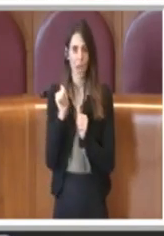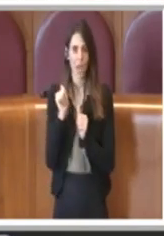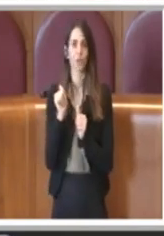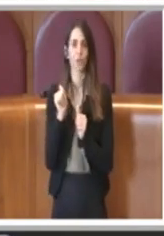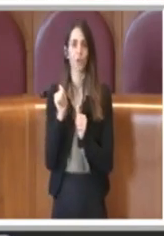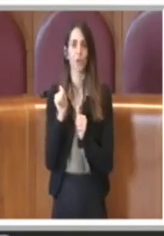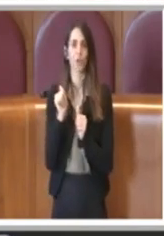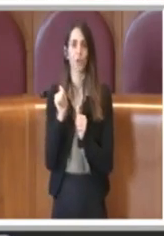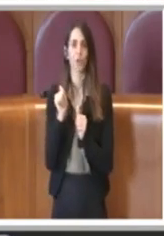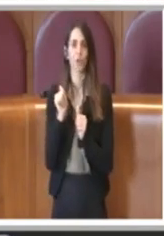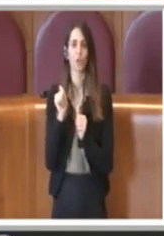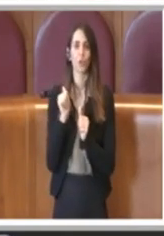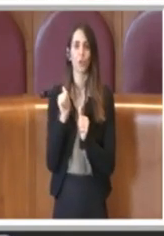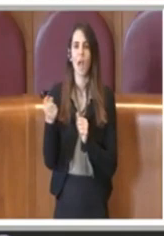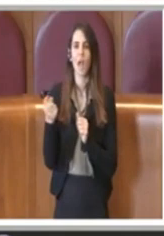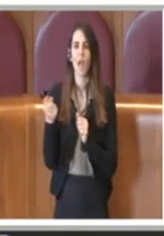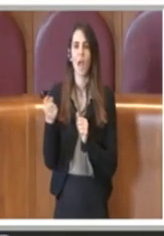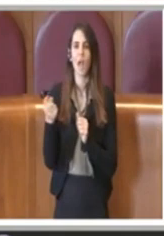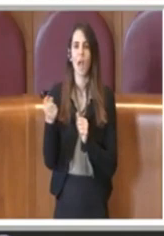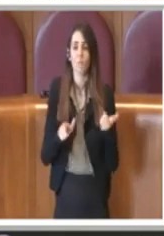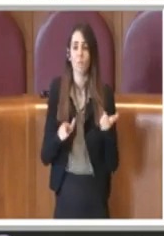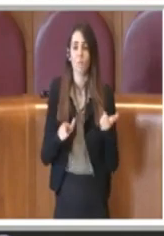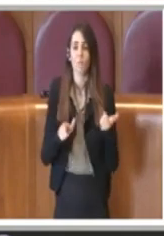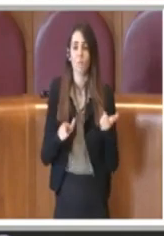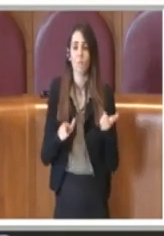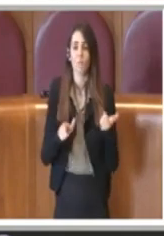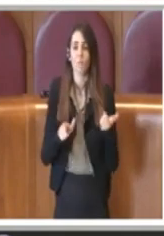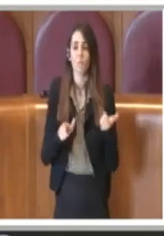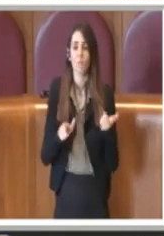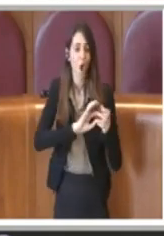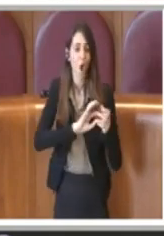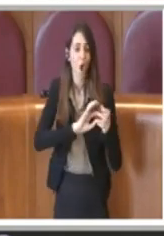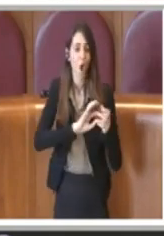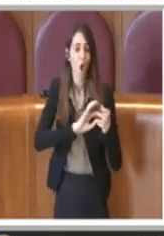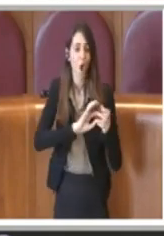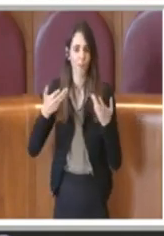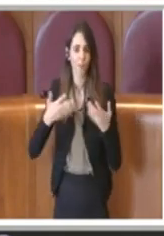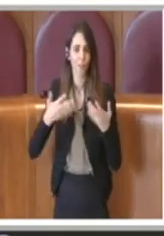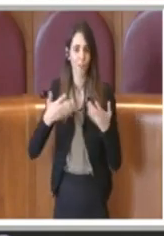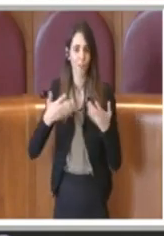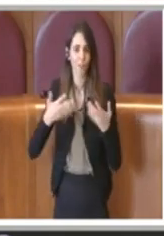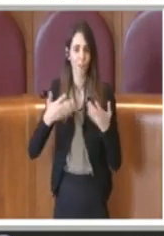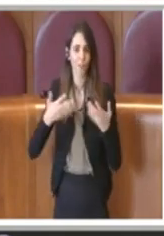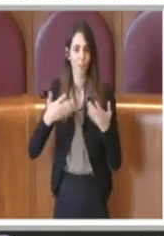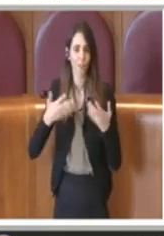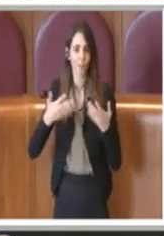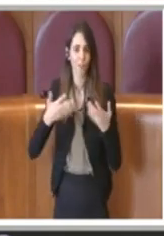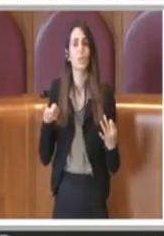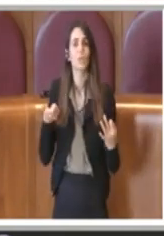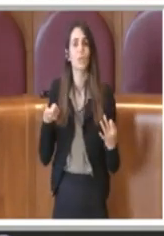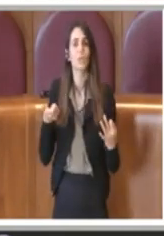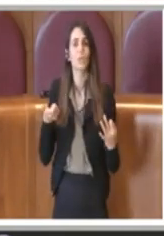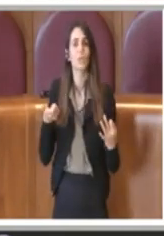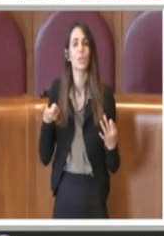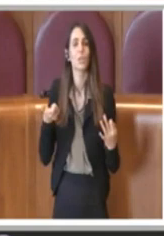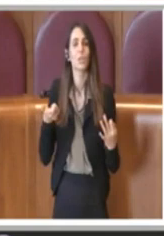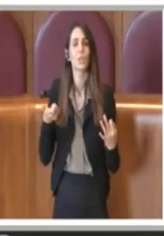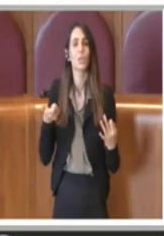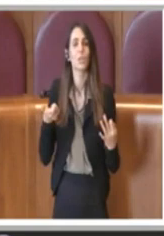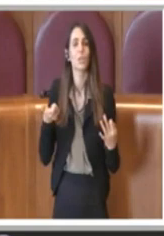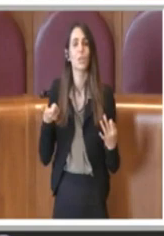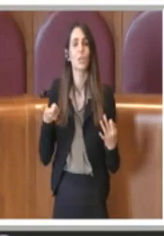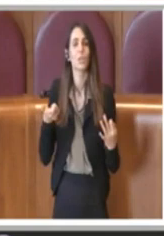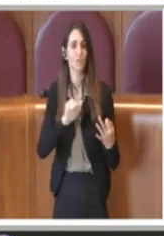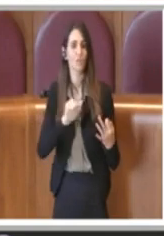tra tutte le motivazioni che lei già conosce perfettamente e che conosce il territorio, in